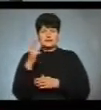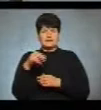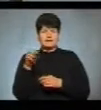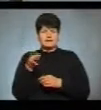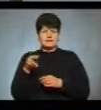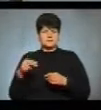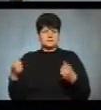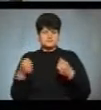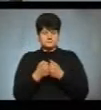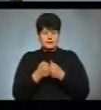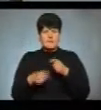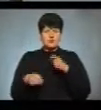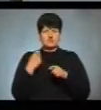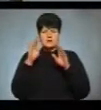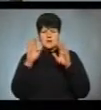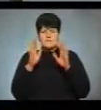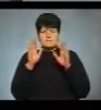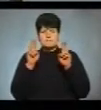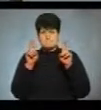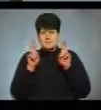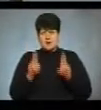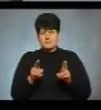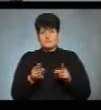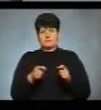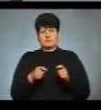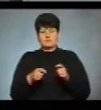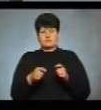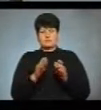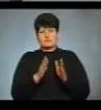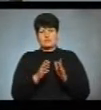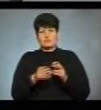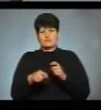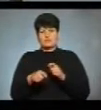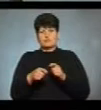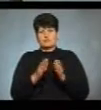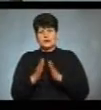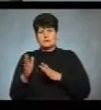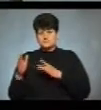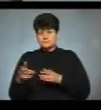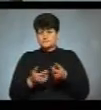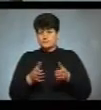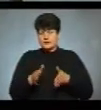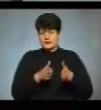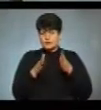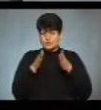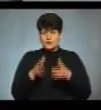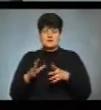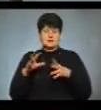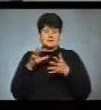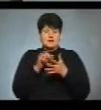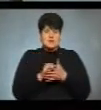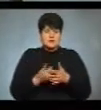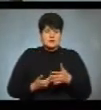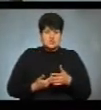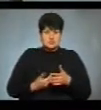пригоду. Порушення правил безпеки дорожнього руху і посягання на життя працівника правоохоронного органу інкримінують поліцейський жителю села